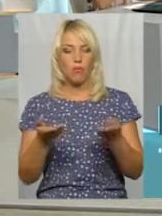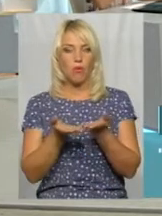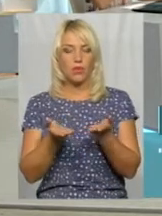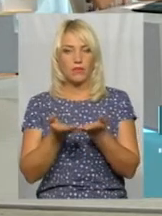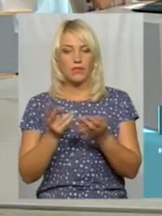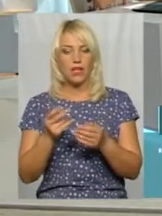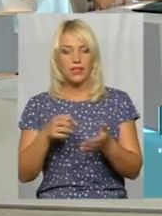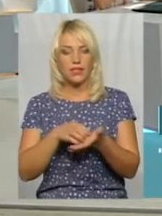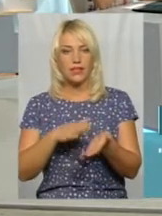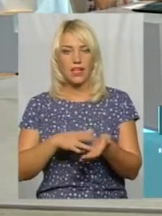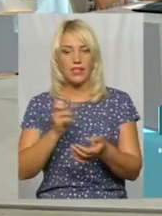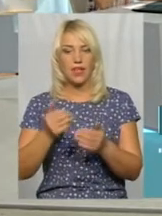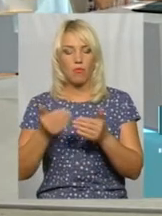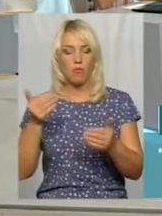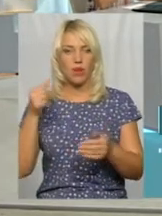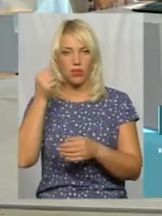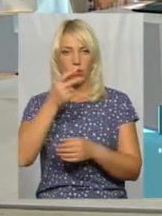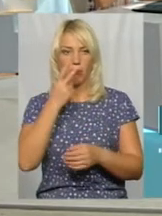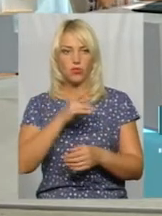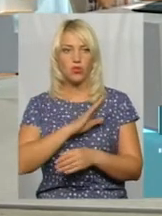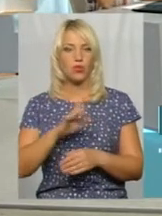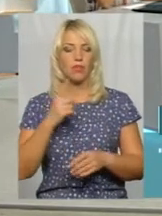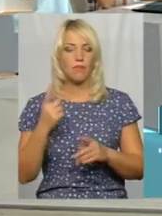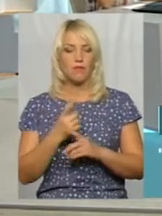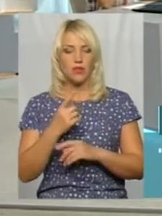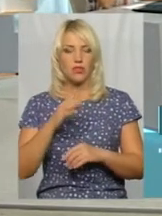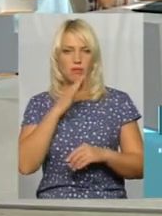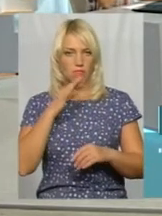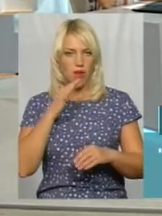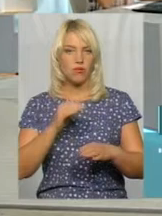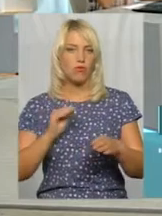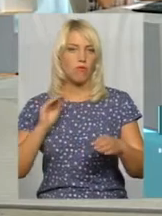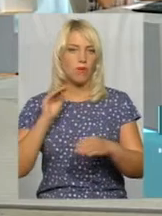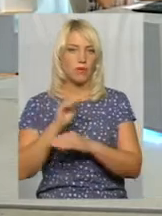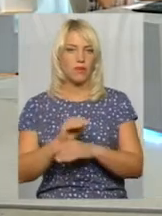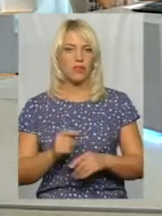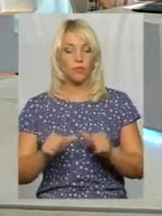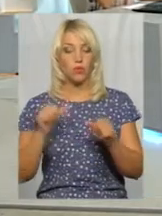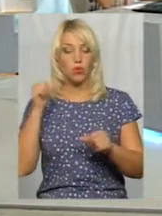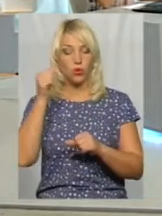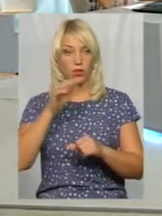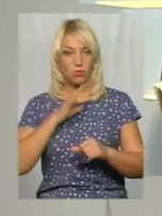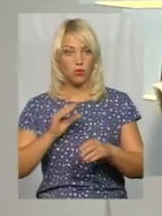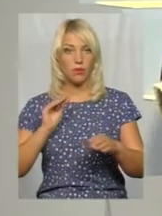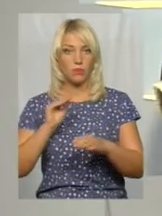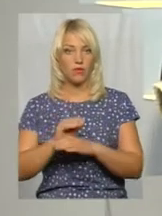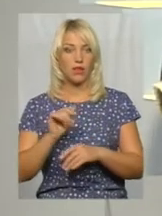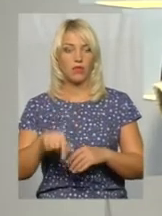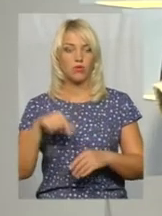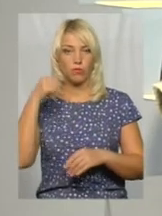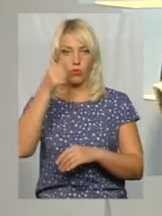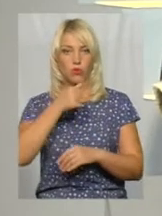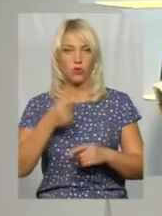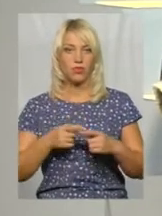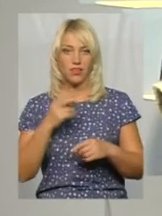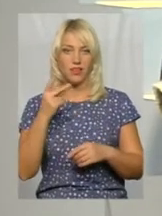попередні роки і бачу, що не вперше так прибуває у полку першокласників. Торік прибувало і цього року. І